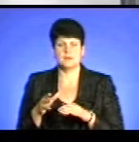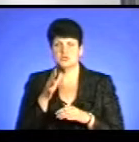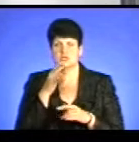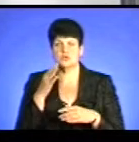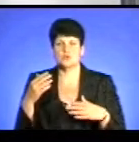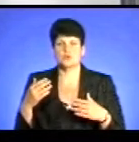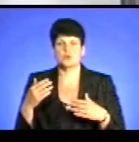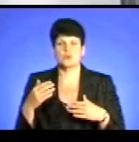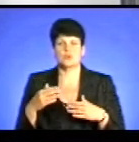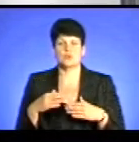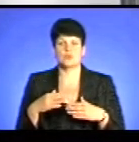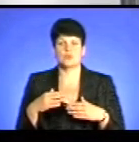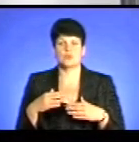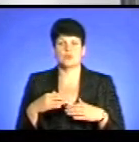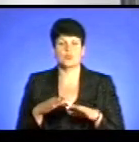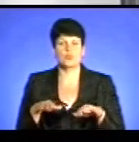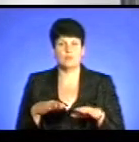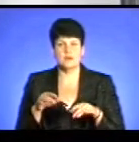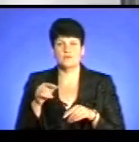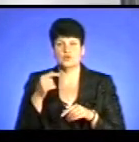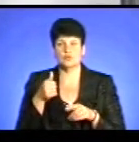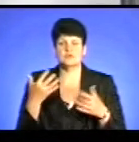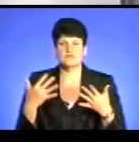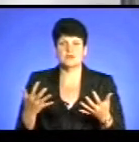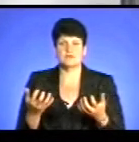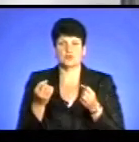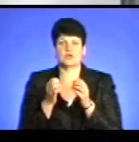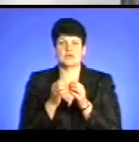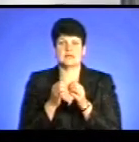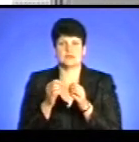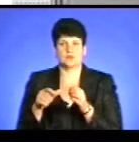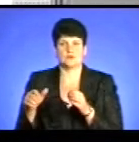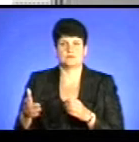вже цього року нашою службою врятувало 10 осіб.